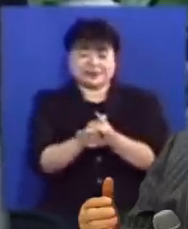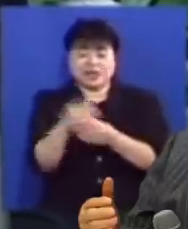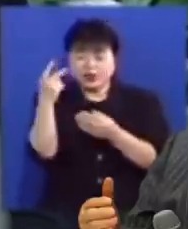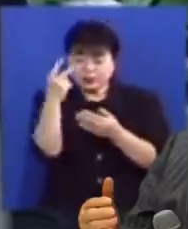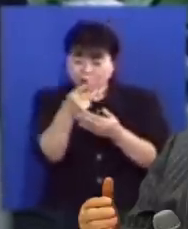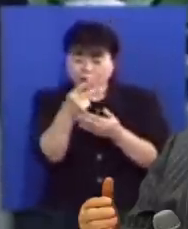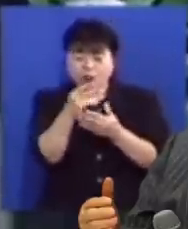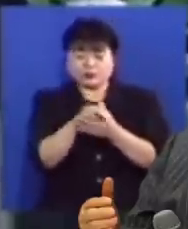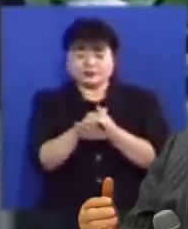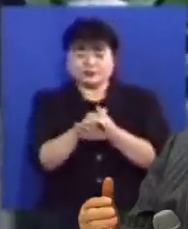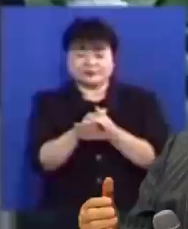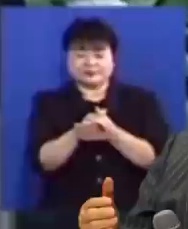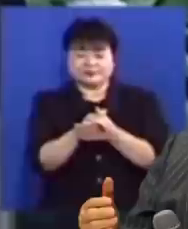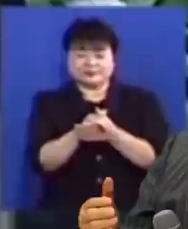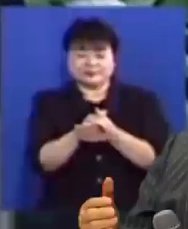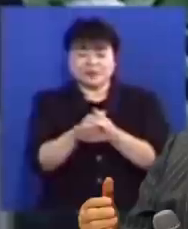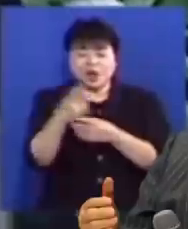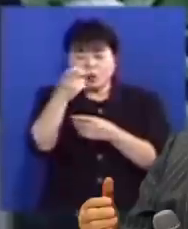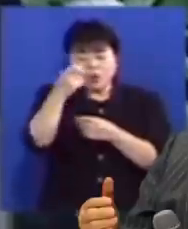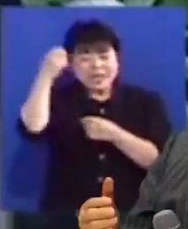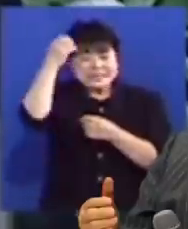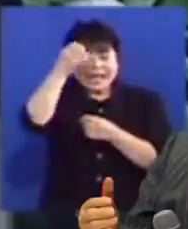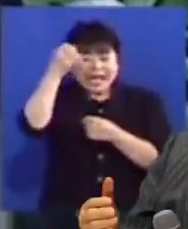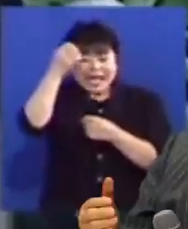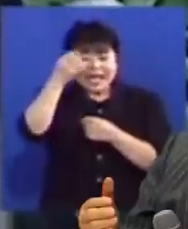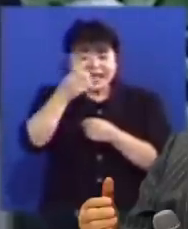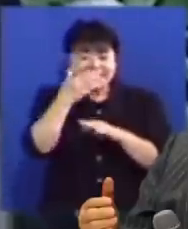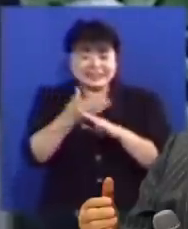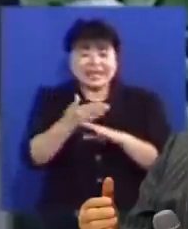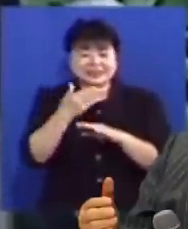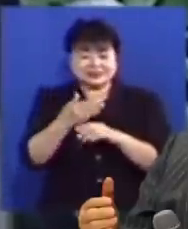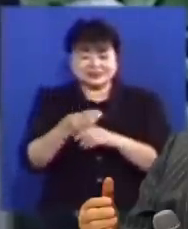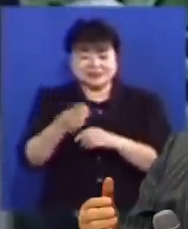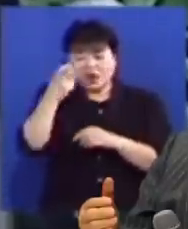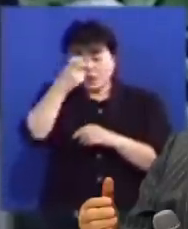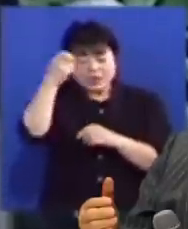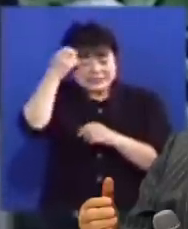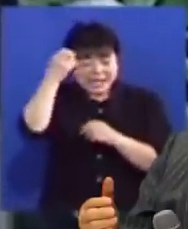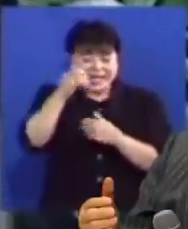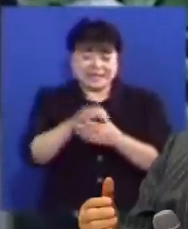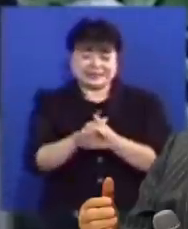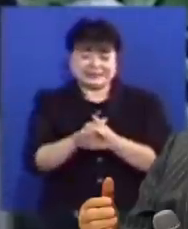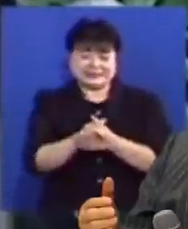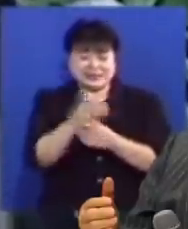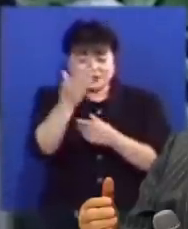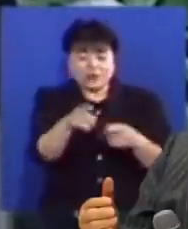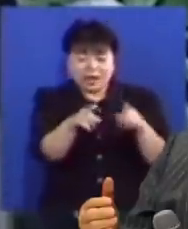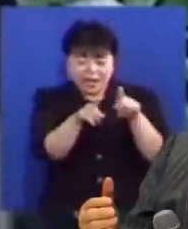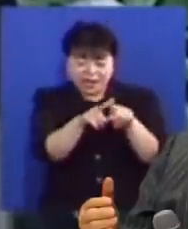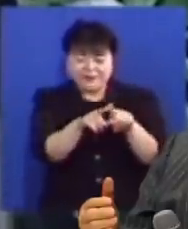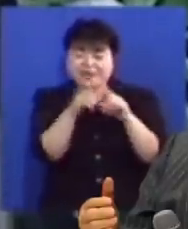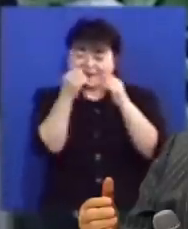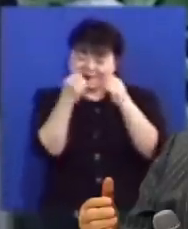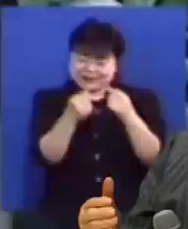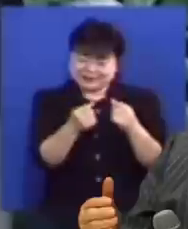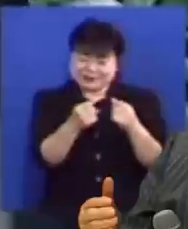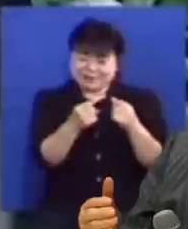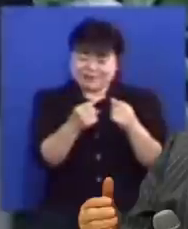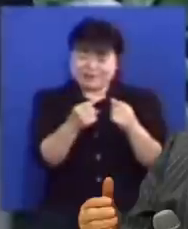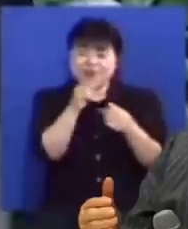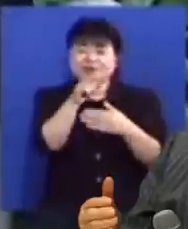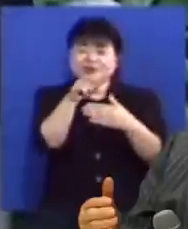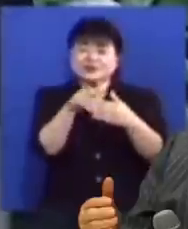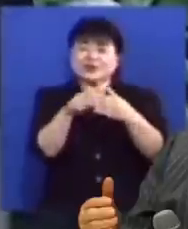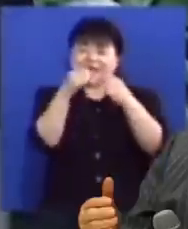그 보혜사 다른 보혜사는 너희와 함께 그하시고 너희